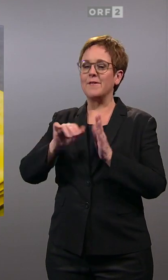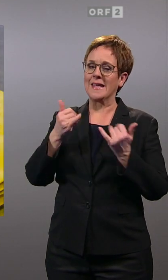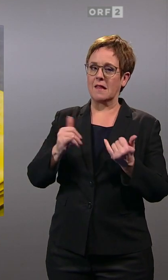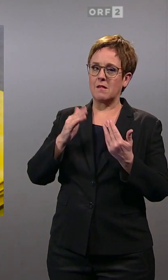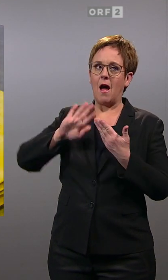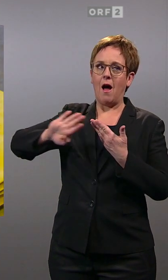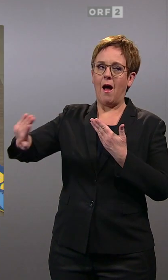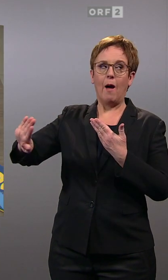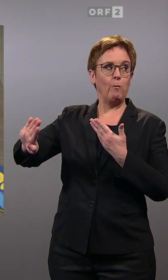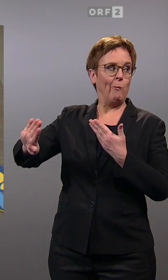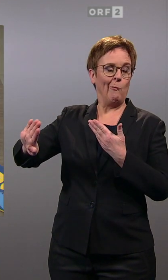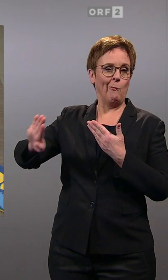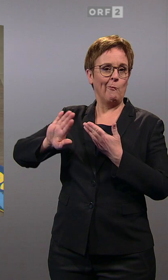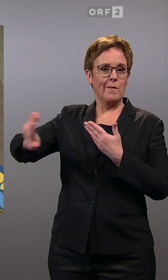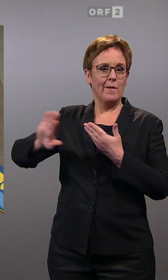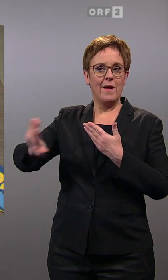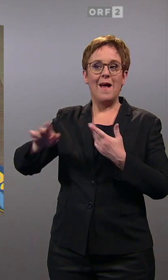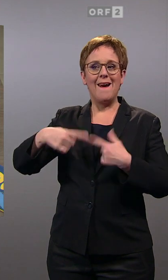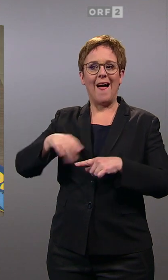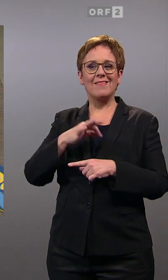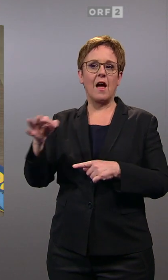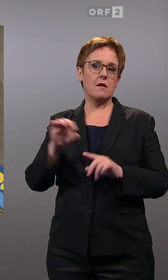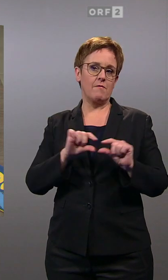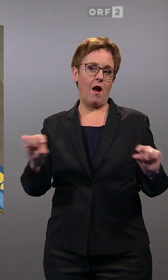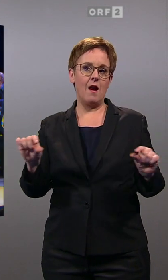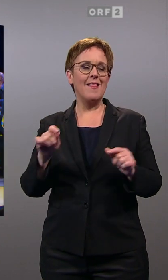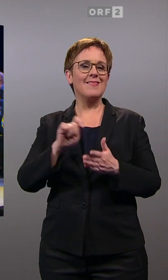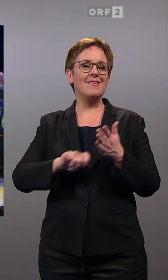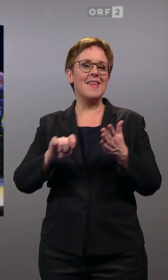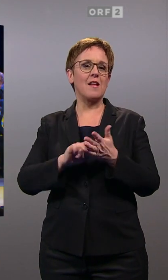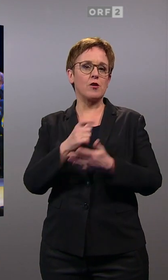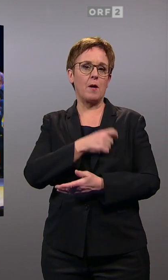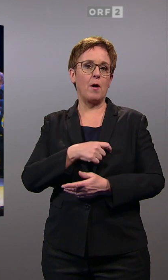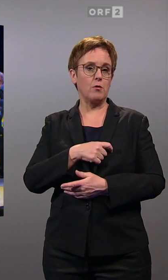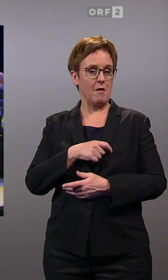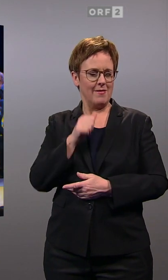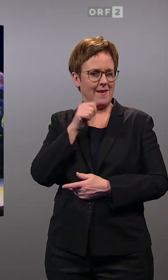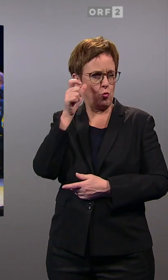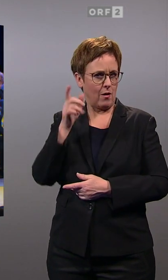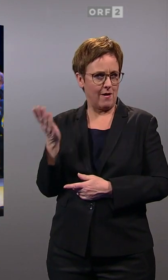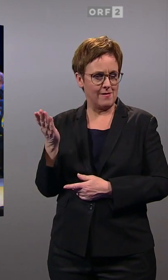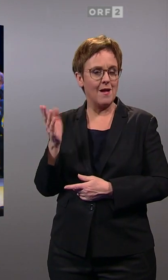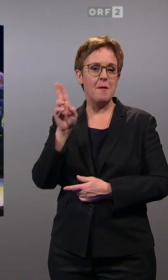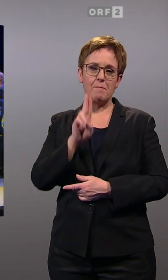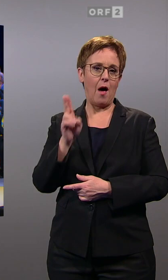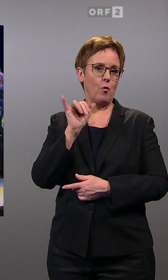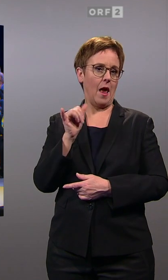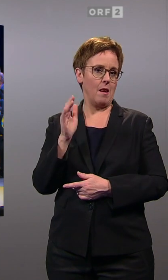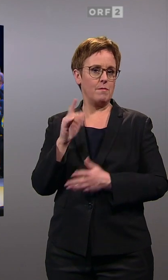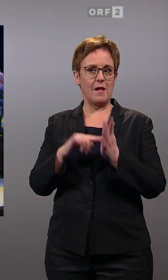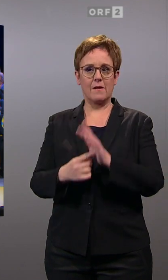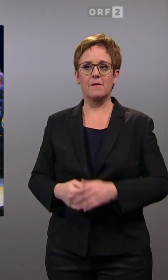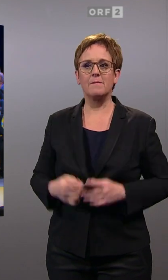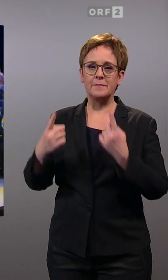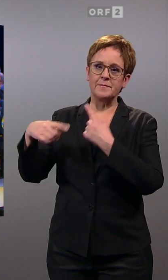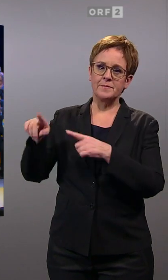Distanz. Bei der Landtagswahl ist man die Niederösterreich-Partei. Blau-Gelb statt Türkis ist die Devise. Dies